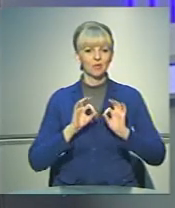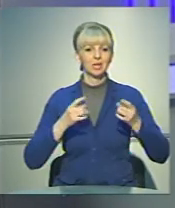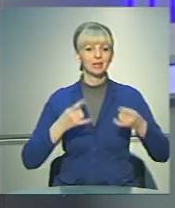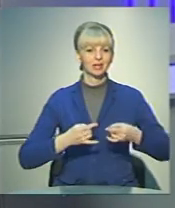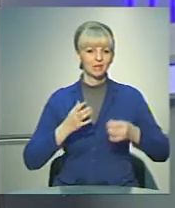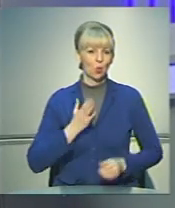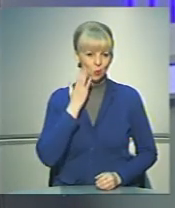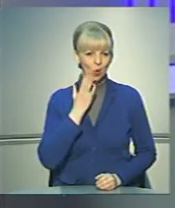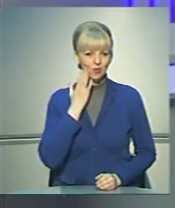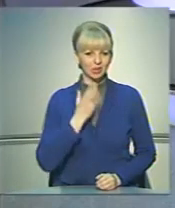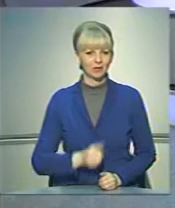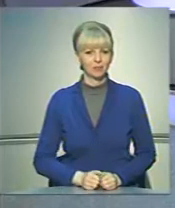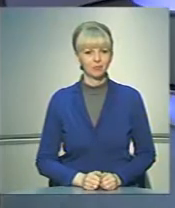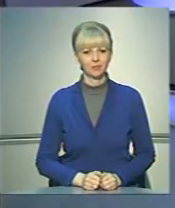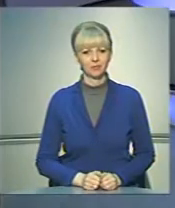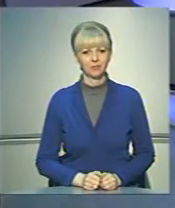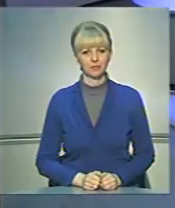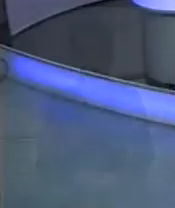телеканалу «Буковина».